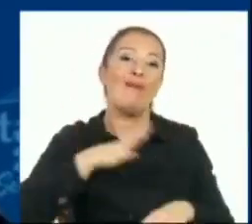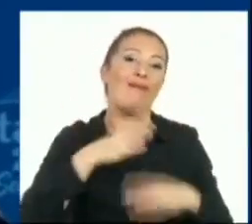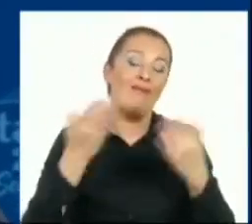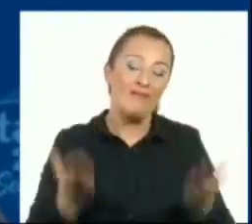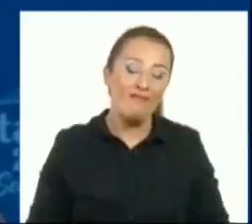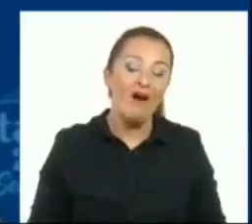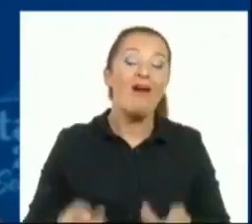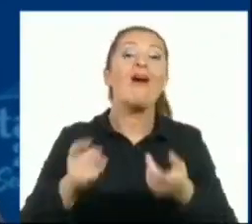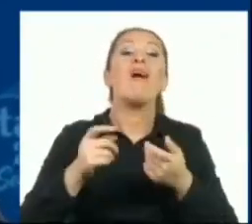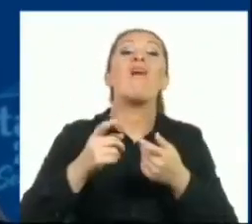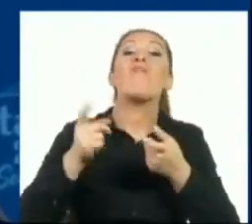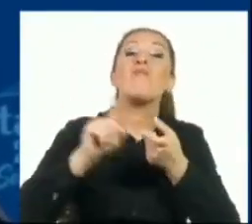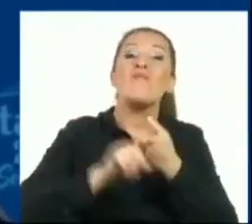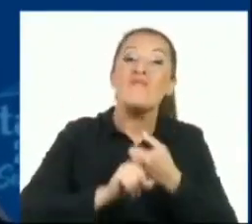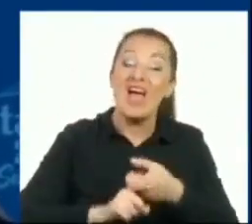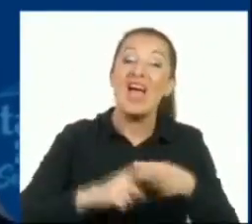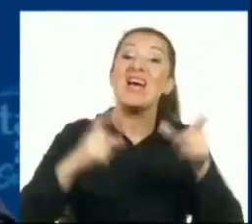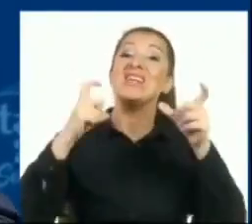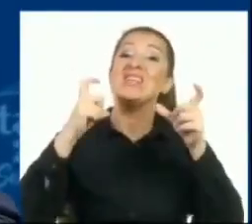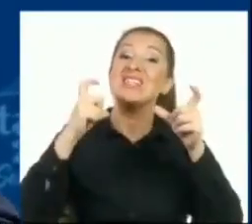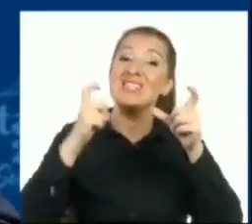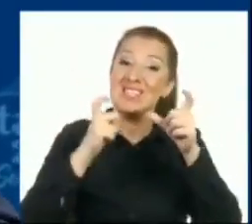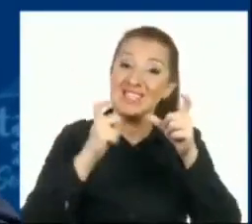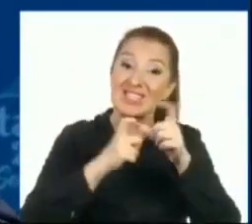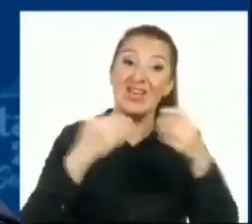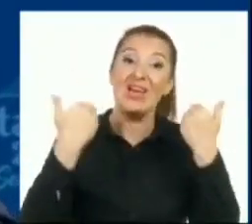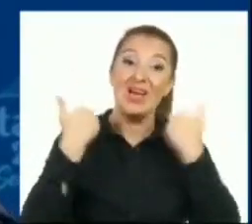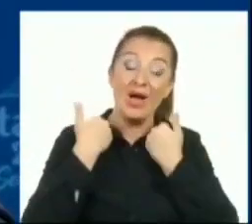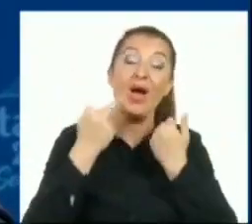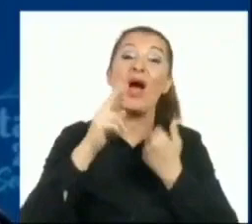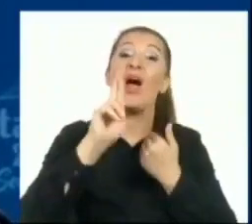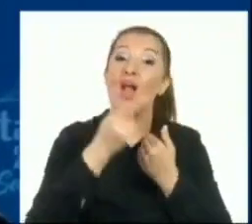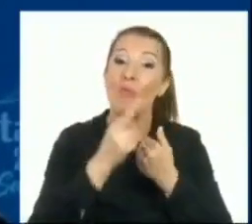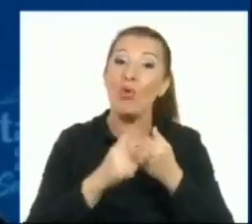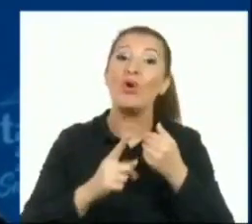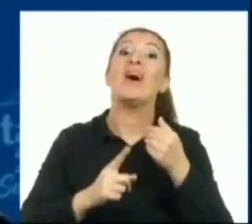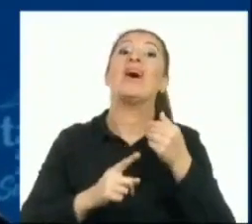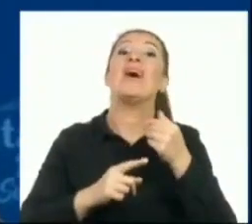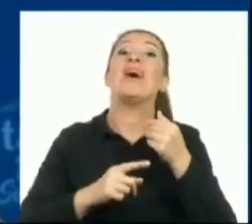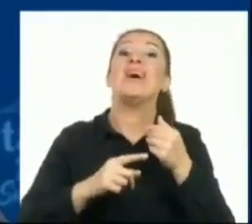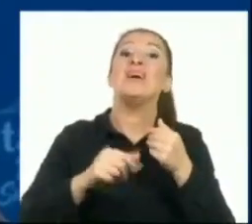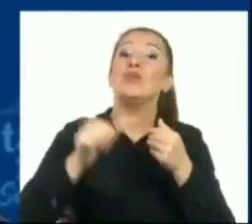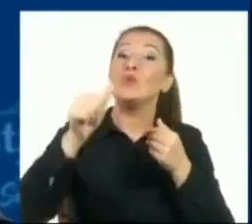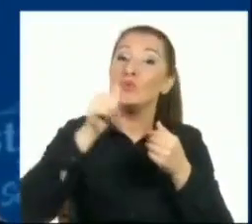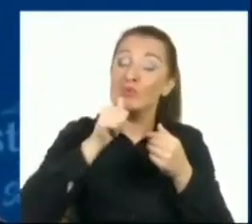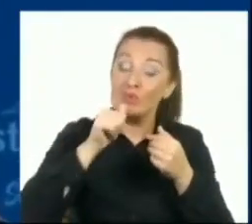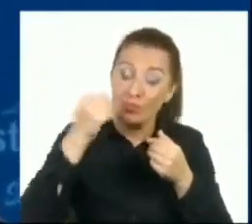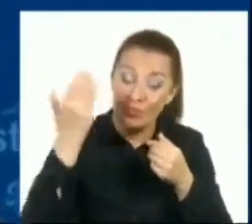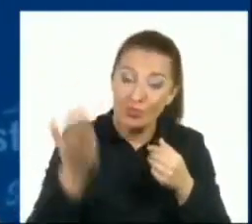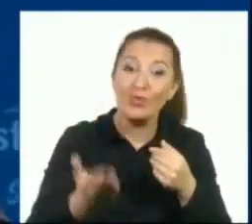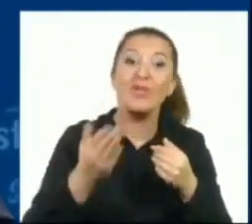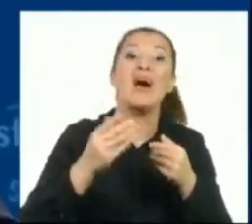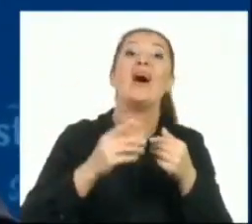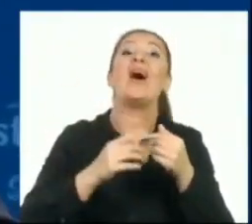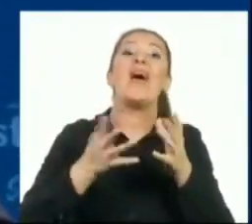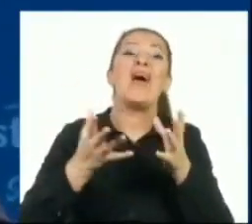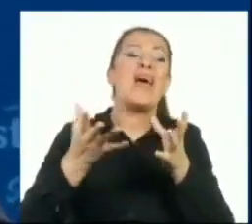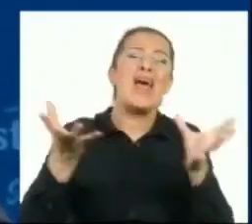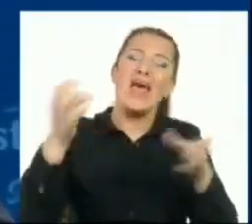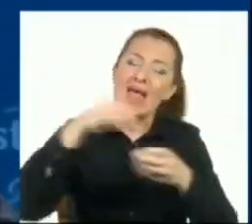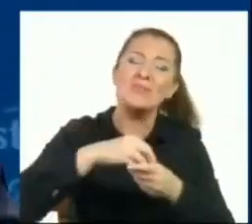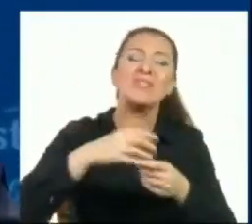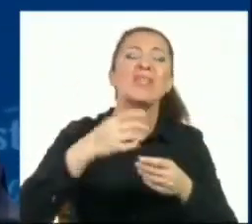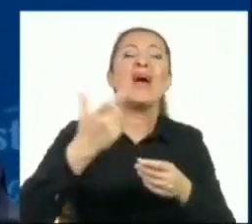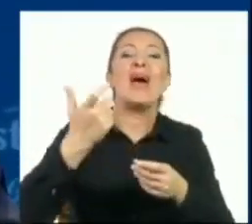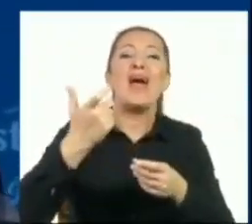Ve Sayıştay raporunda İETT ve İSKİ'de Büyükşehir Belediyesi yönetimiyle beraber toplam yapılan